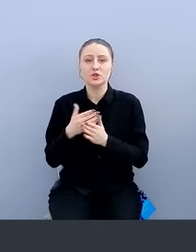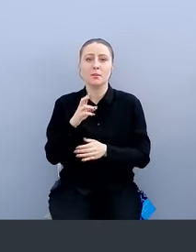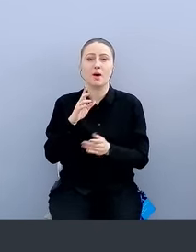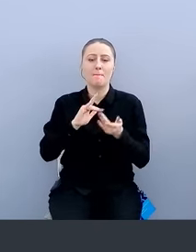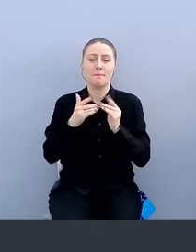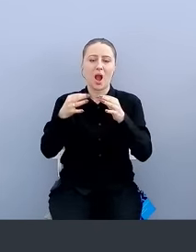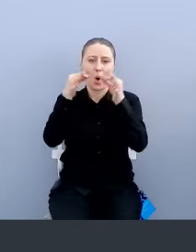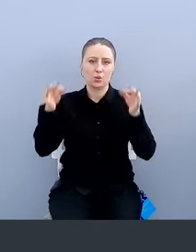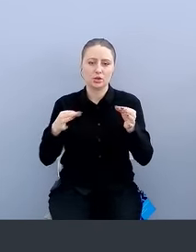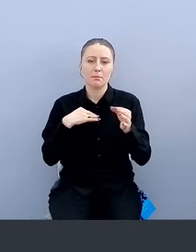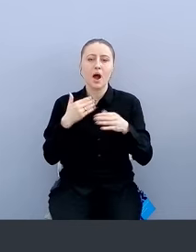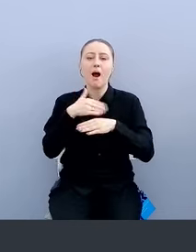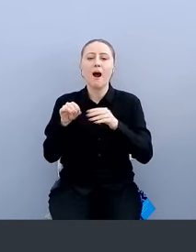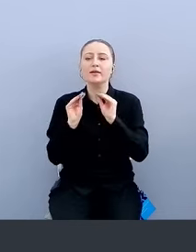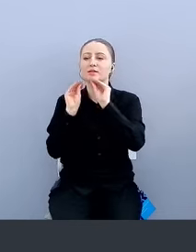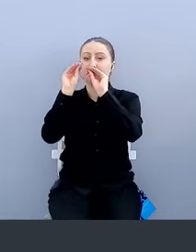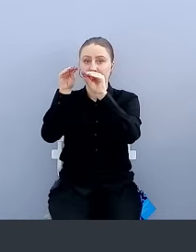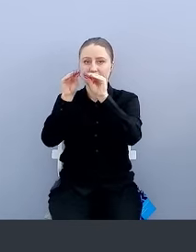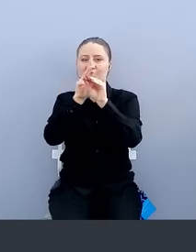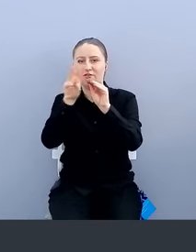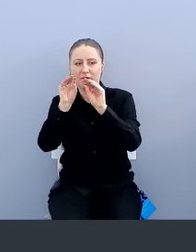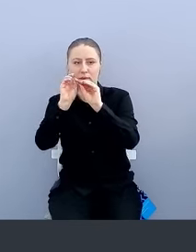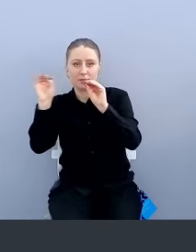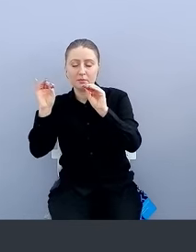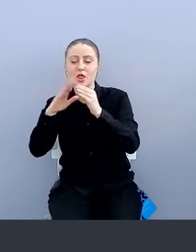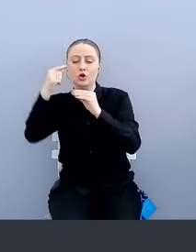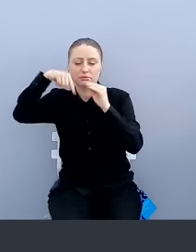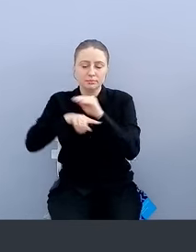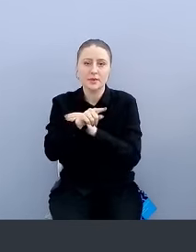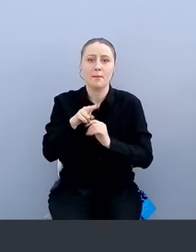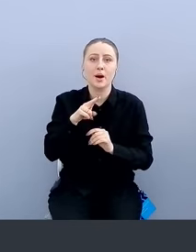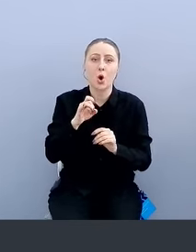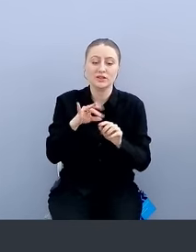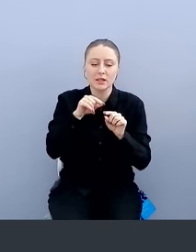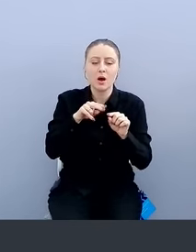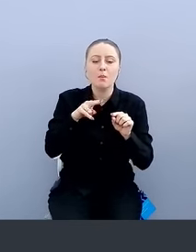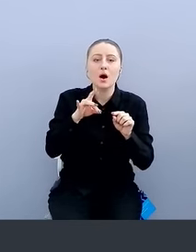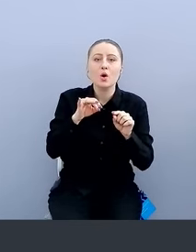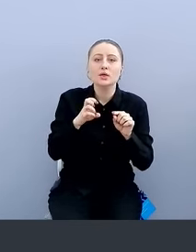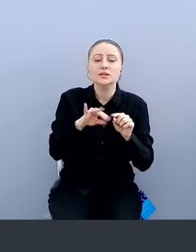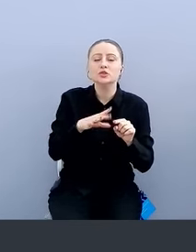адрес нашей целевой админки. Устройство идет на проксю, и прокся проверяет